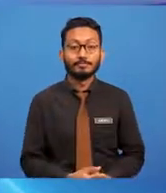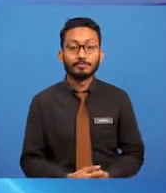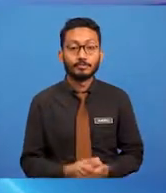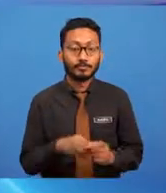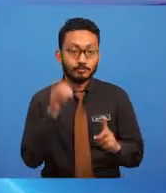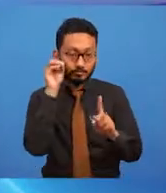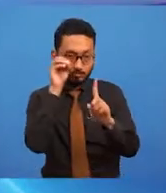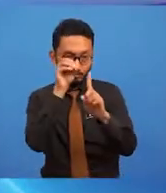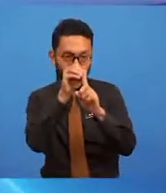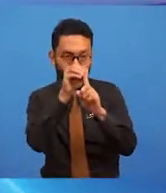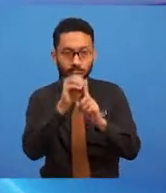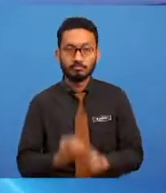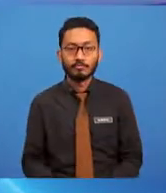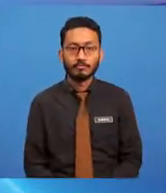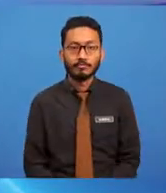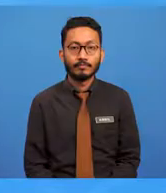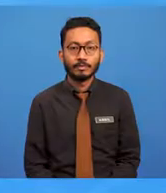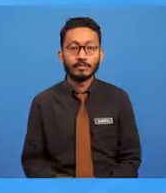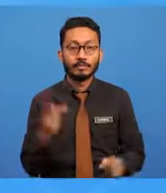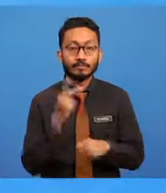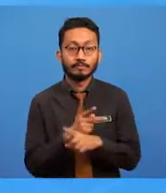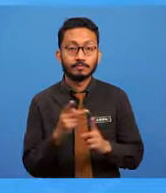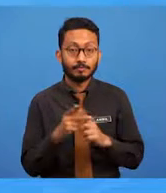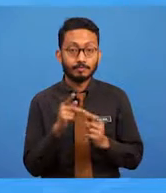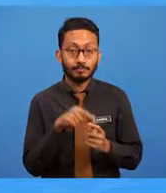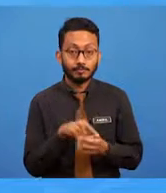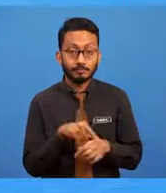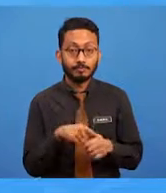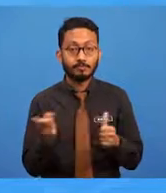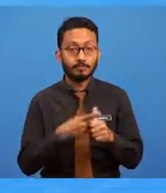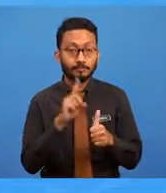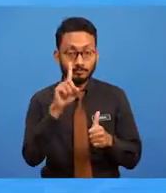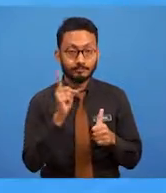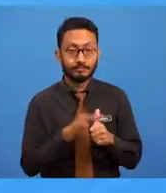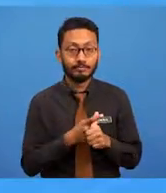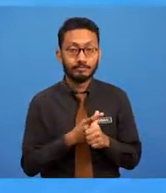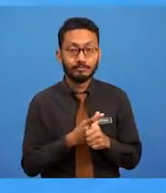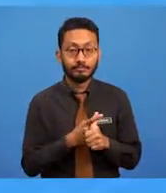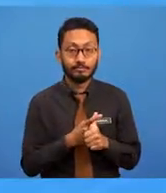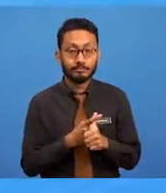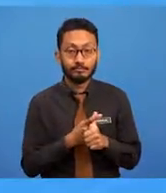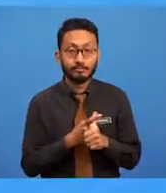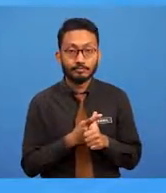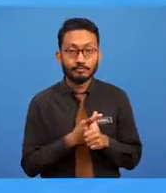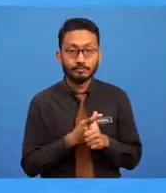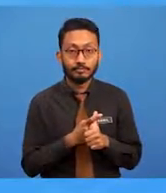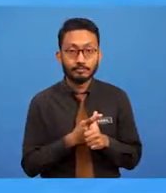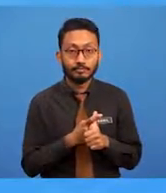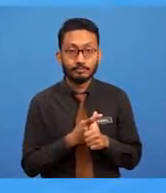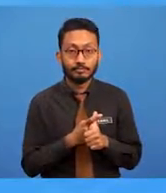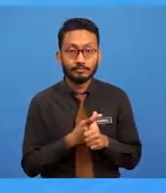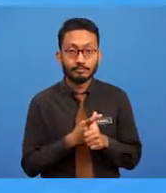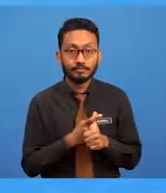pembelajaran pada episod kali ini. Objektif pembelajaran kita ialah yang pertama,